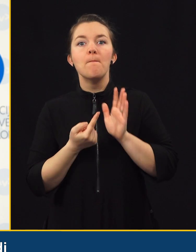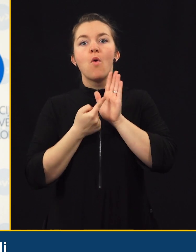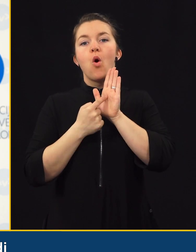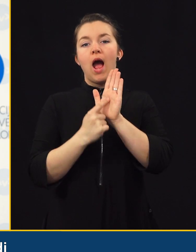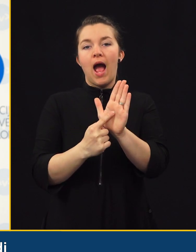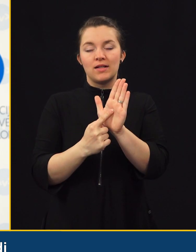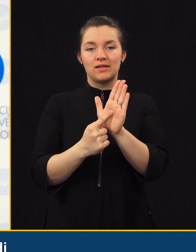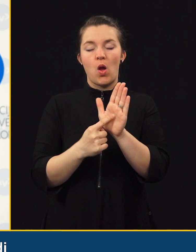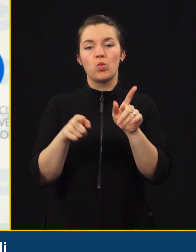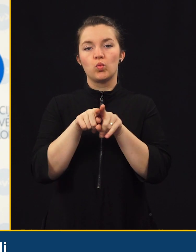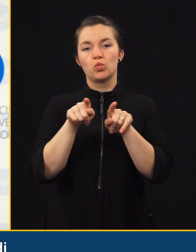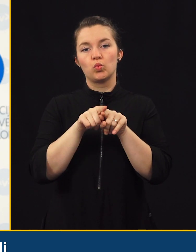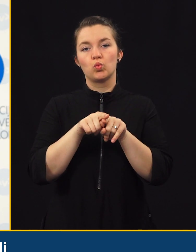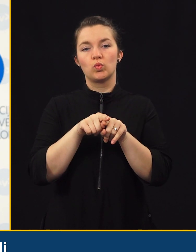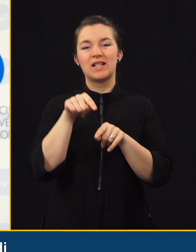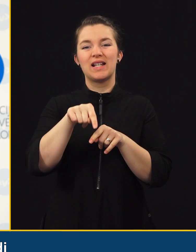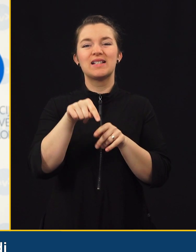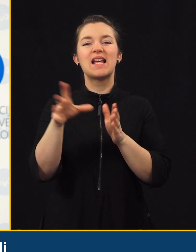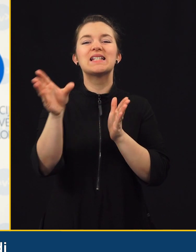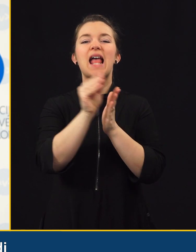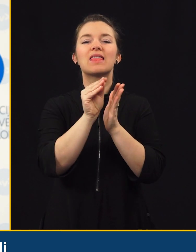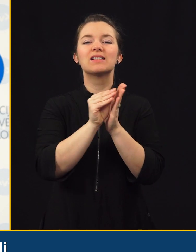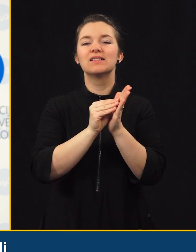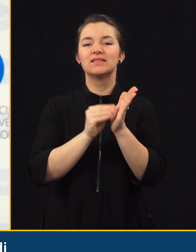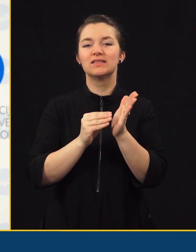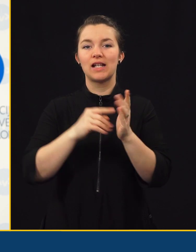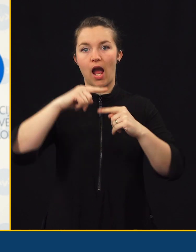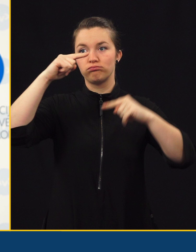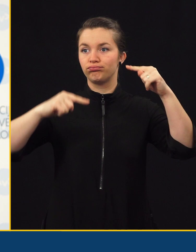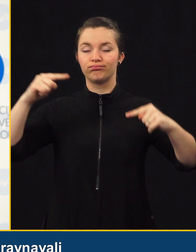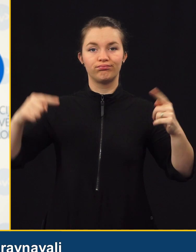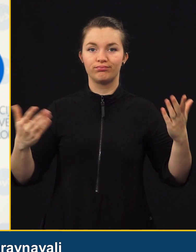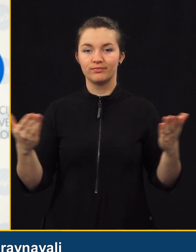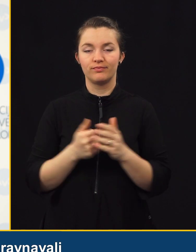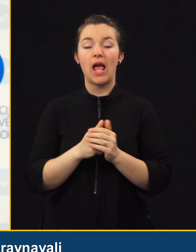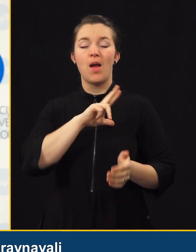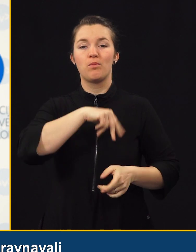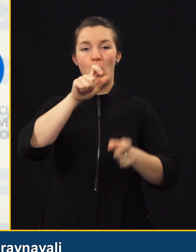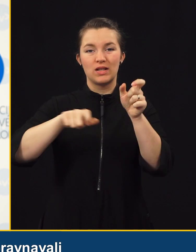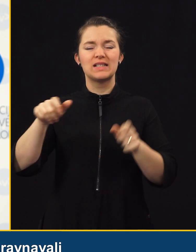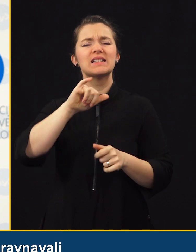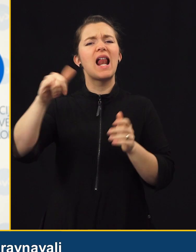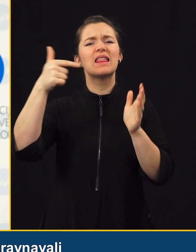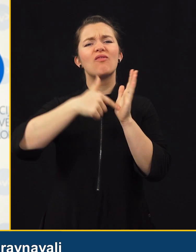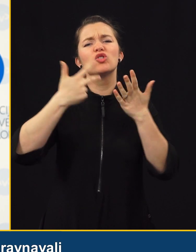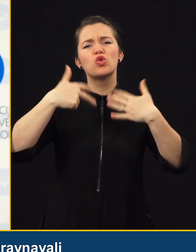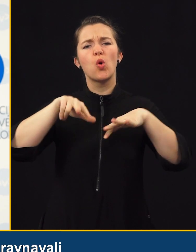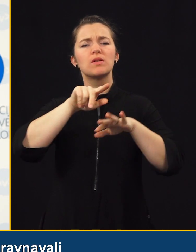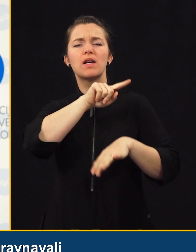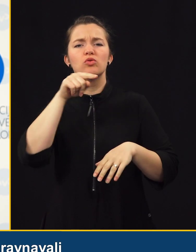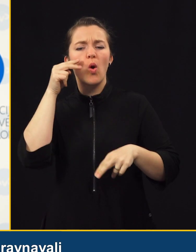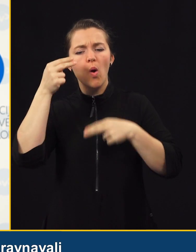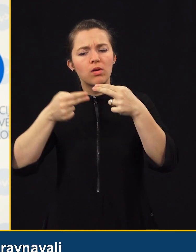pokazal tudi z temi statističnimi podatke. Policisti so v leto 2018